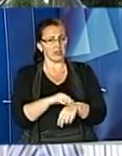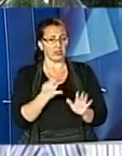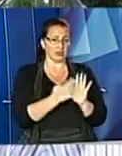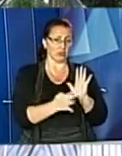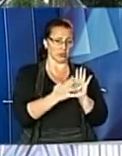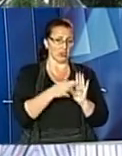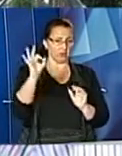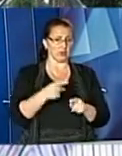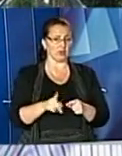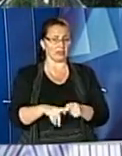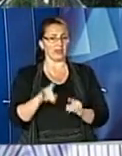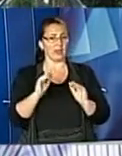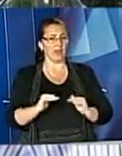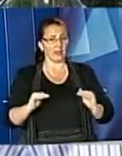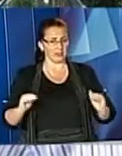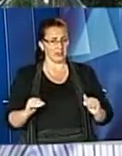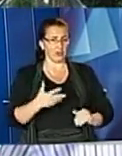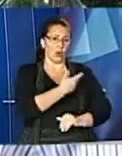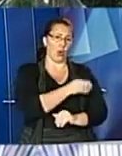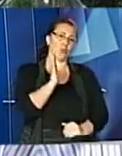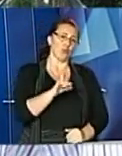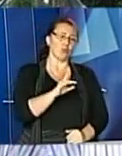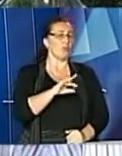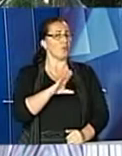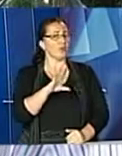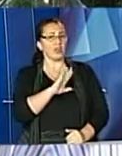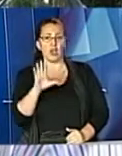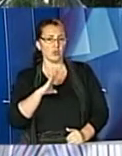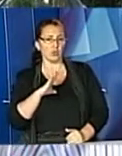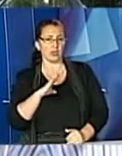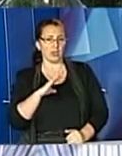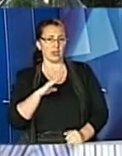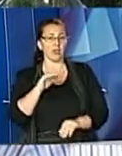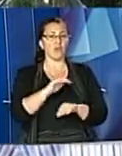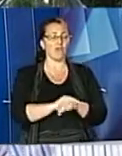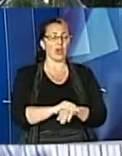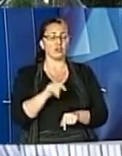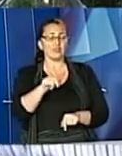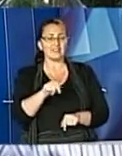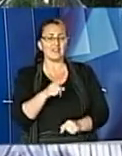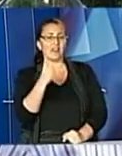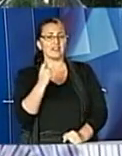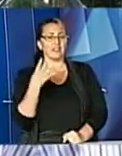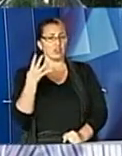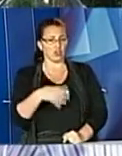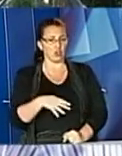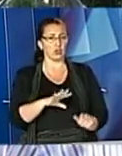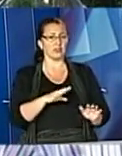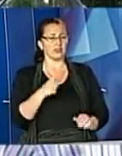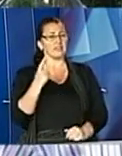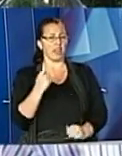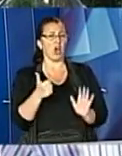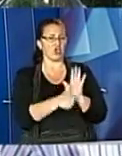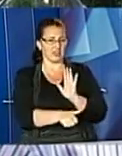це діти, чи вони були щеплені. І в нас вийшло, що з тих 140 випадків, 160,